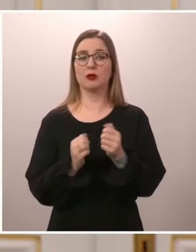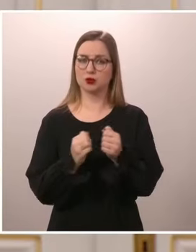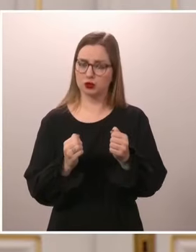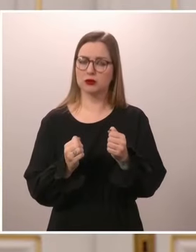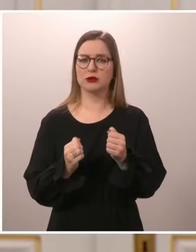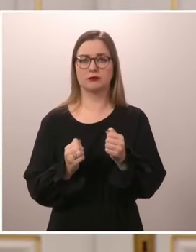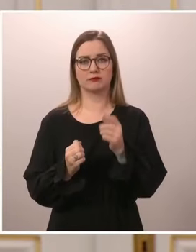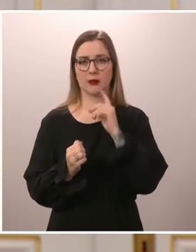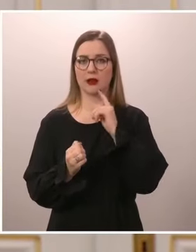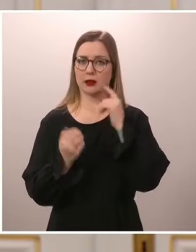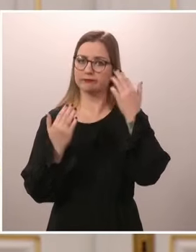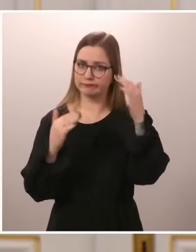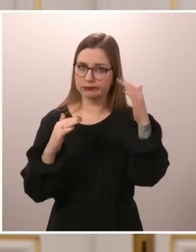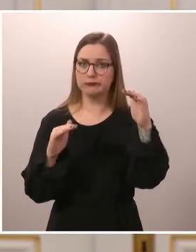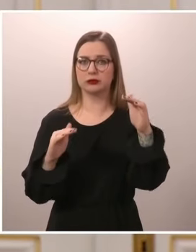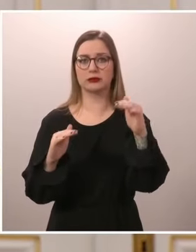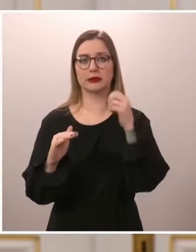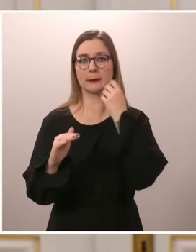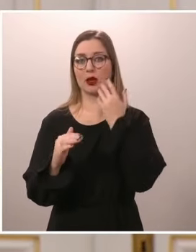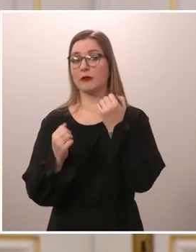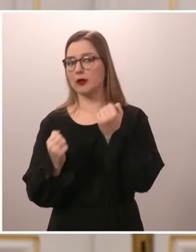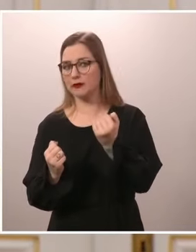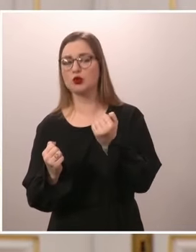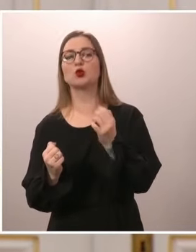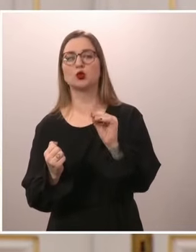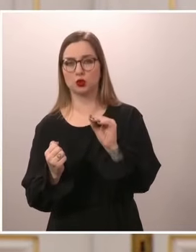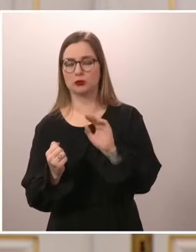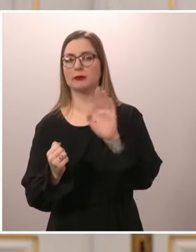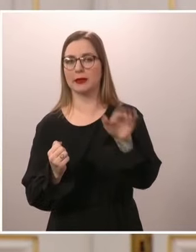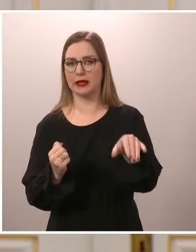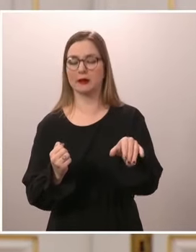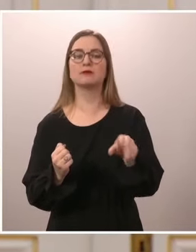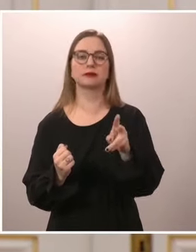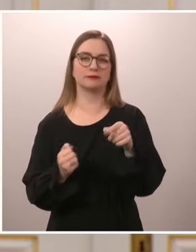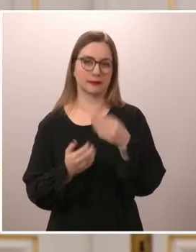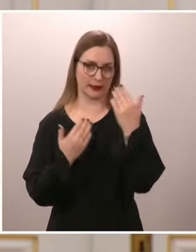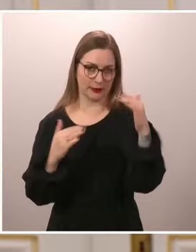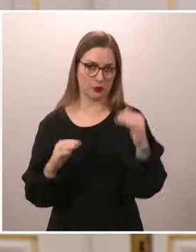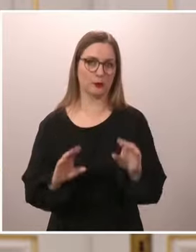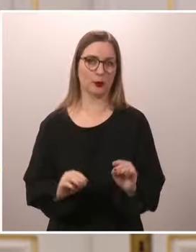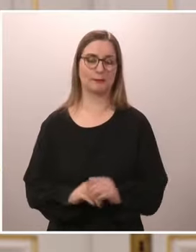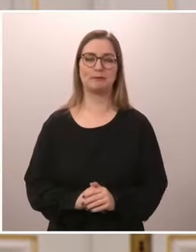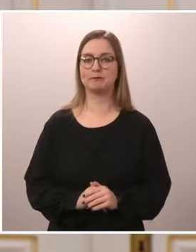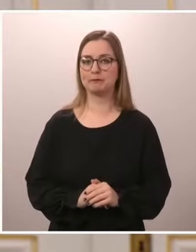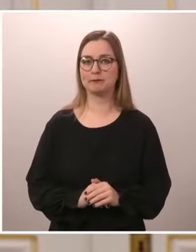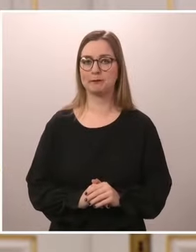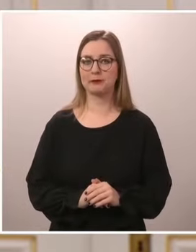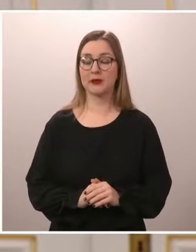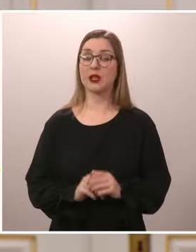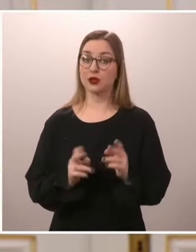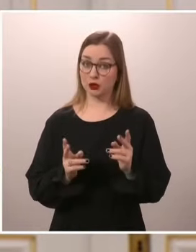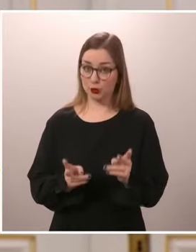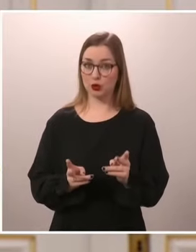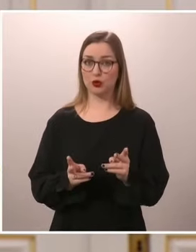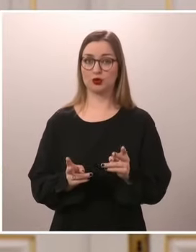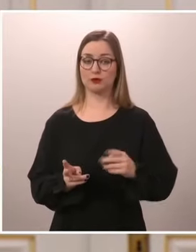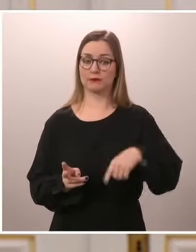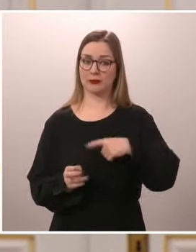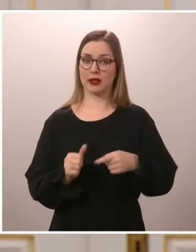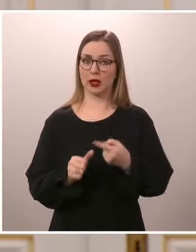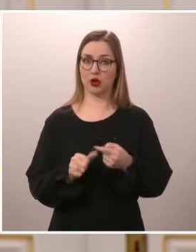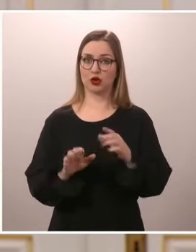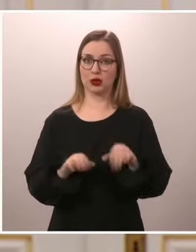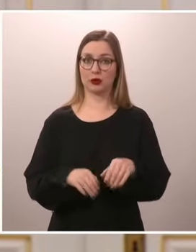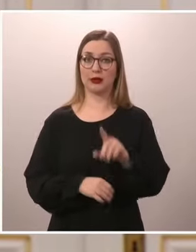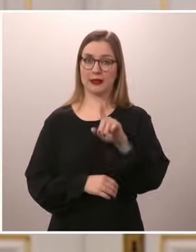mukaan, kun ne vahvistuvat ja niitä tehdään. Olemme myös aloittaneet suunnitelmat ensimmäisille